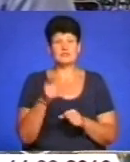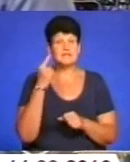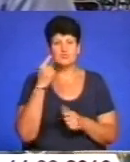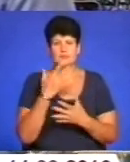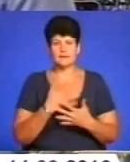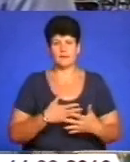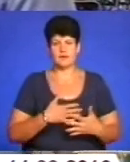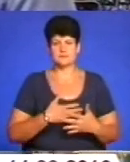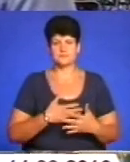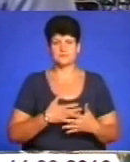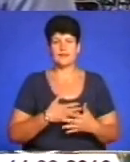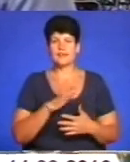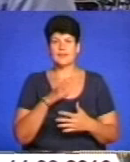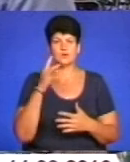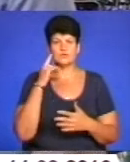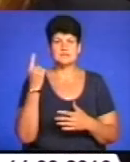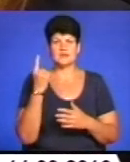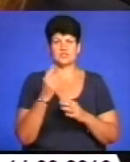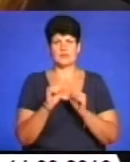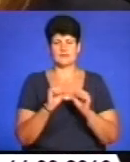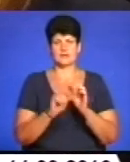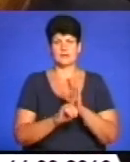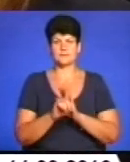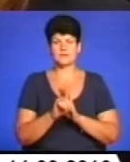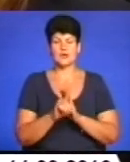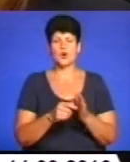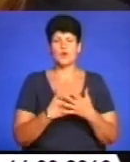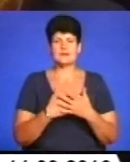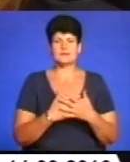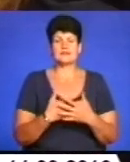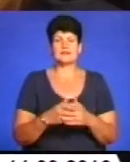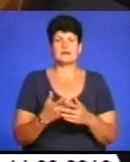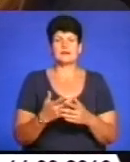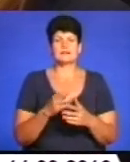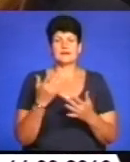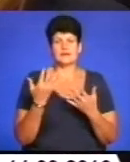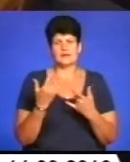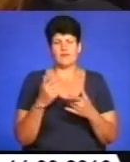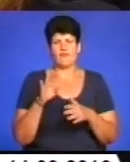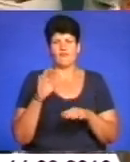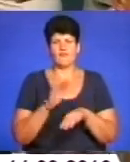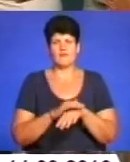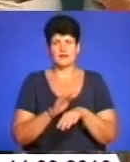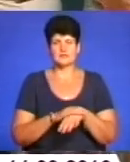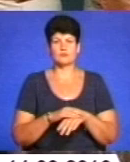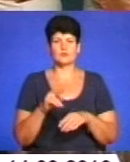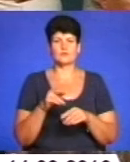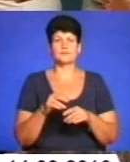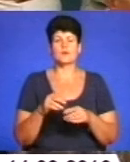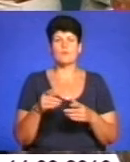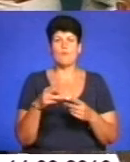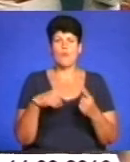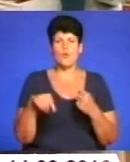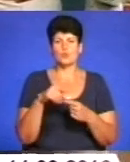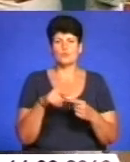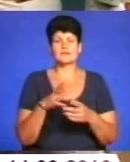Не чуєте, починаючи з перших керівників. Громадські активісти навели кілька шокуючих фактів кругової поруки в правоохоронних органах,